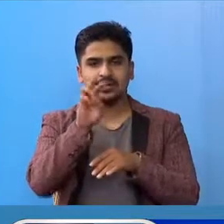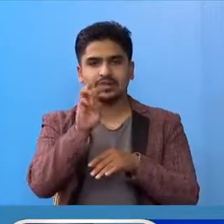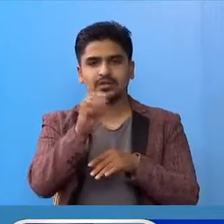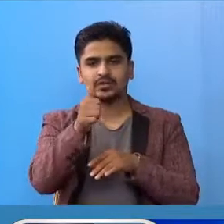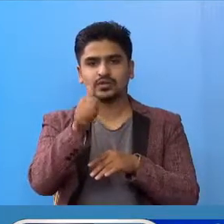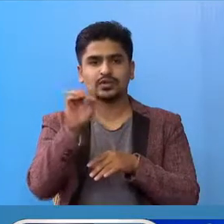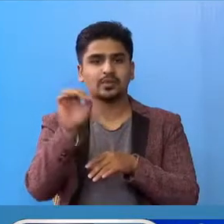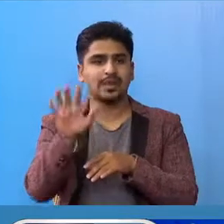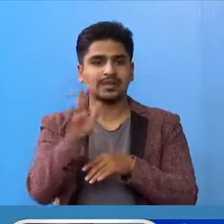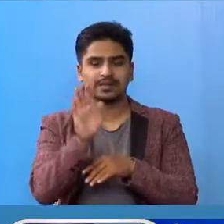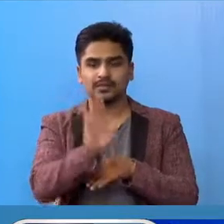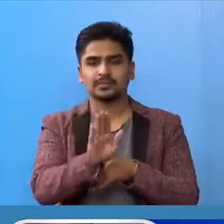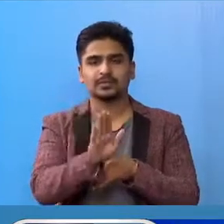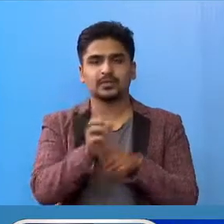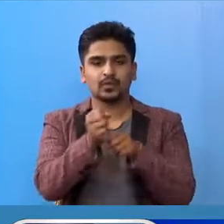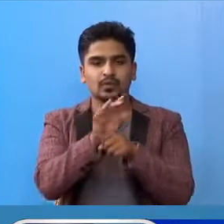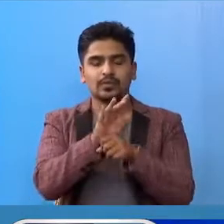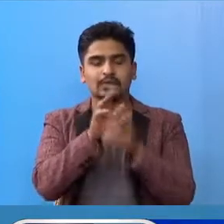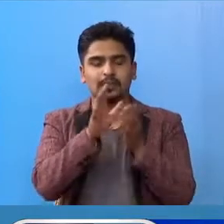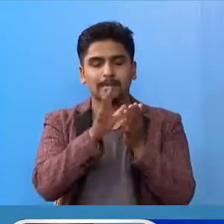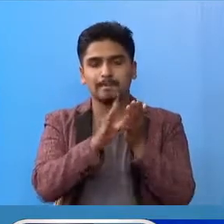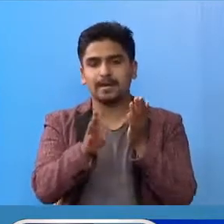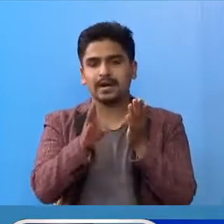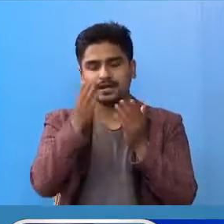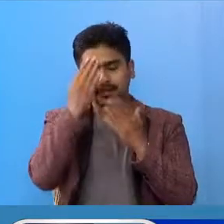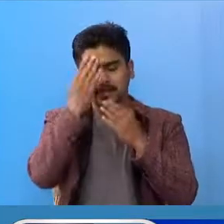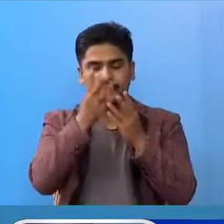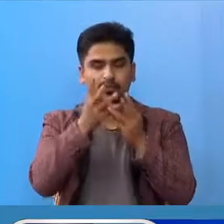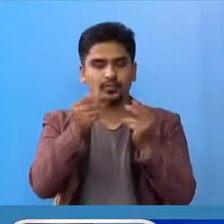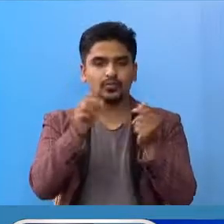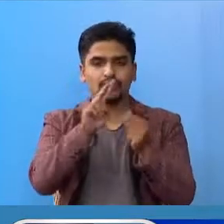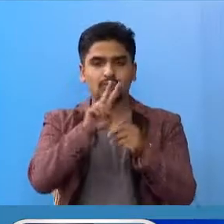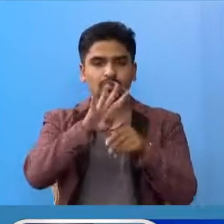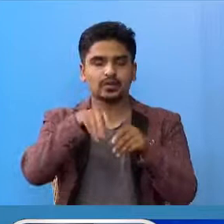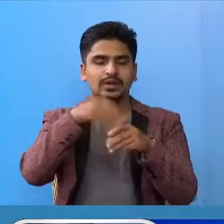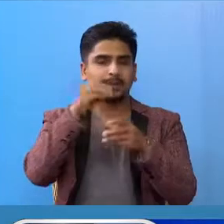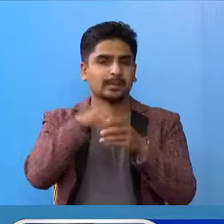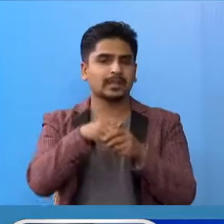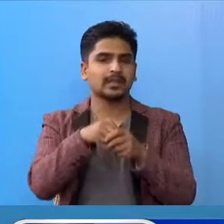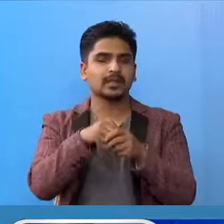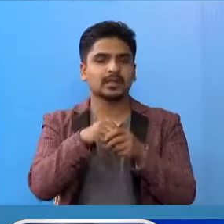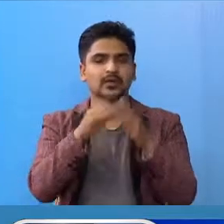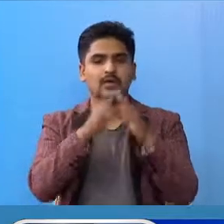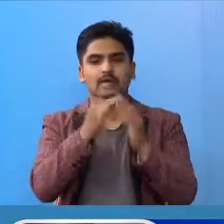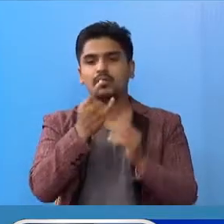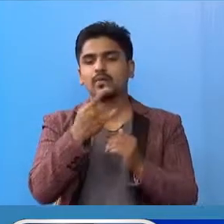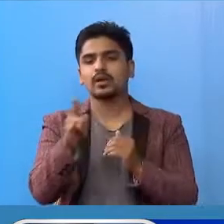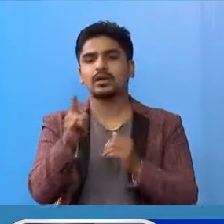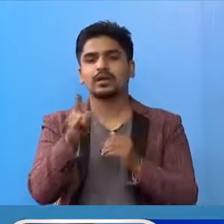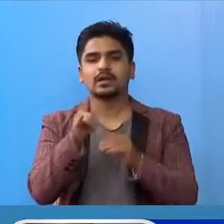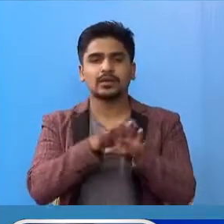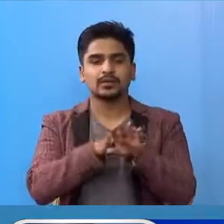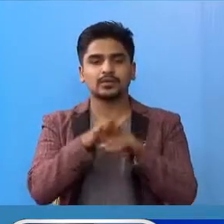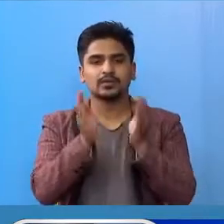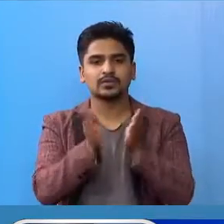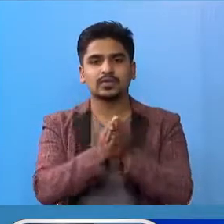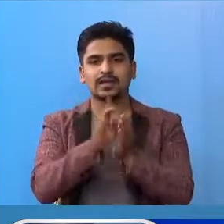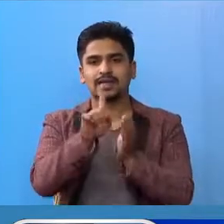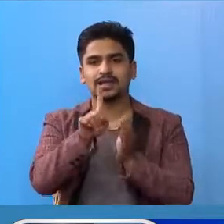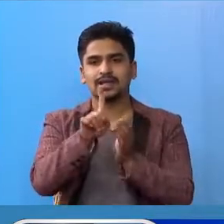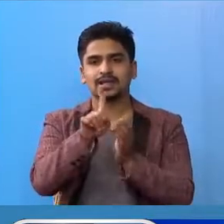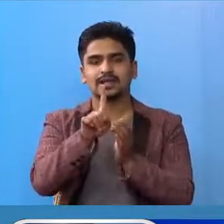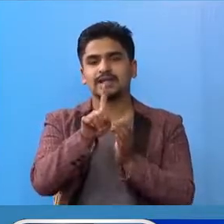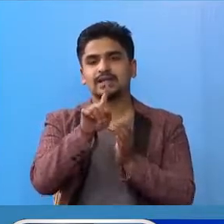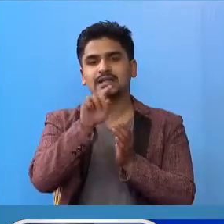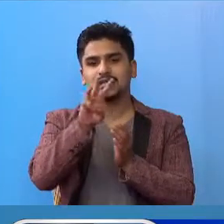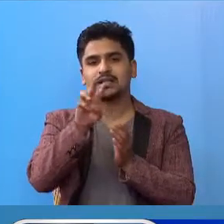कोबीड उन्ना इस्वाटा संक्रमन मुक्त भाय 24 गंटा मां डिश्चाज हुनु उने अरूमा जम्मा एक सय